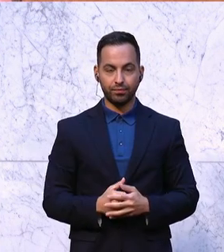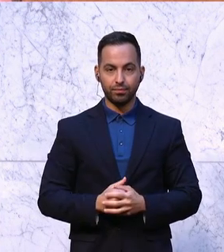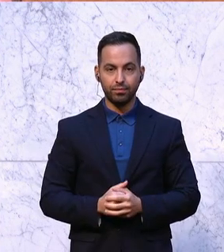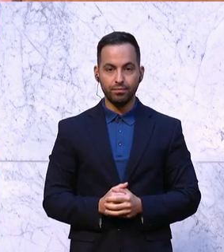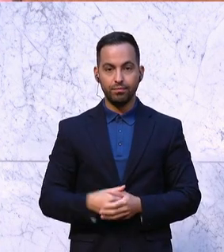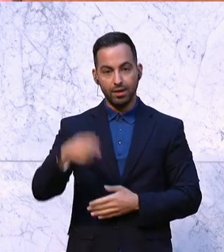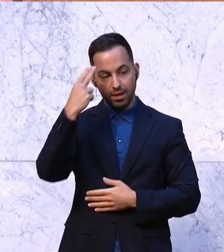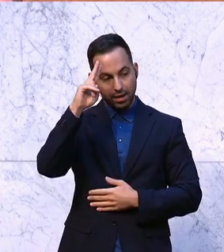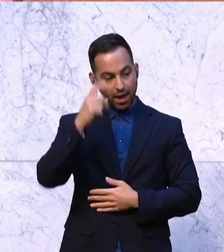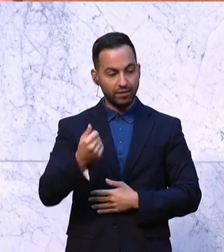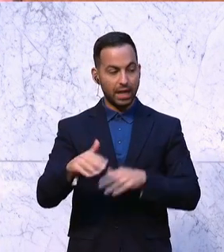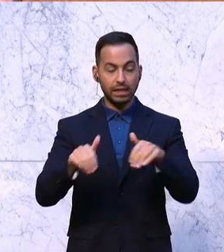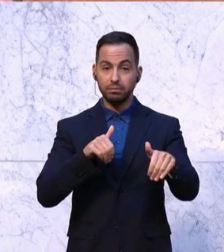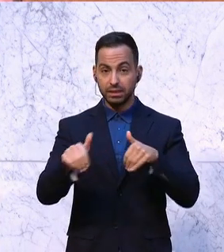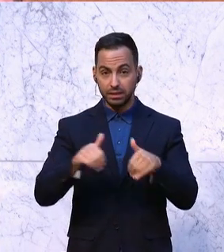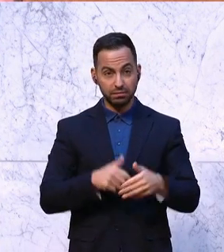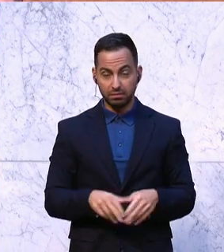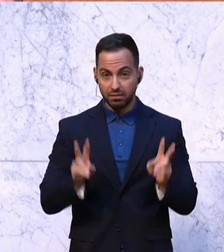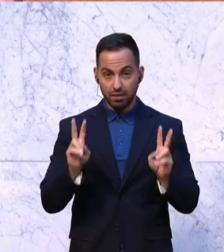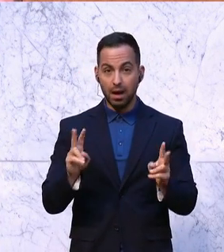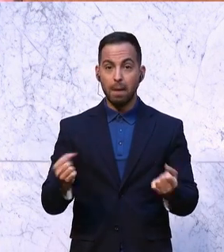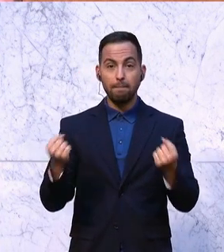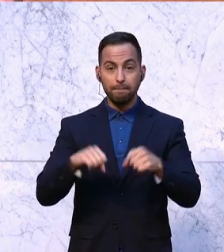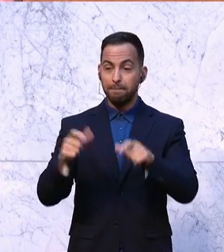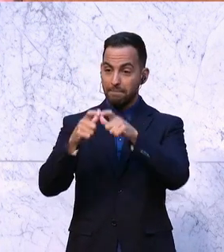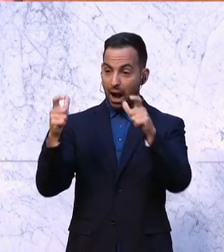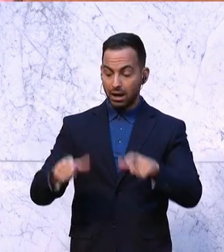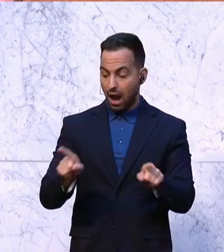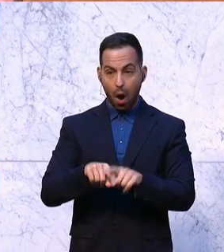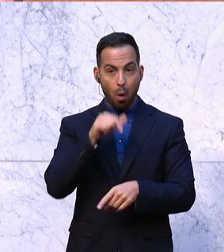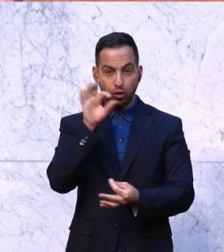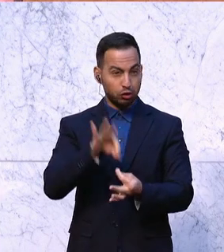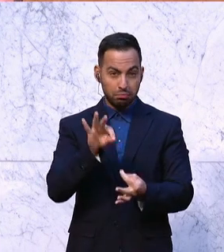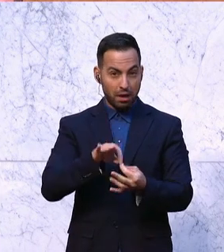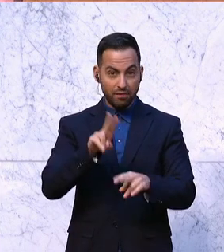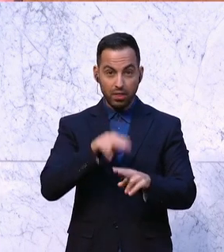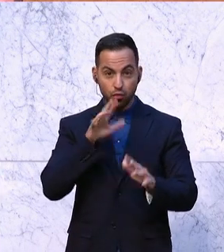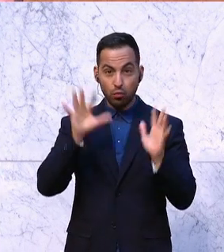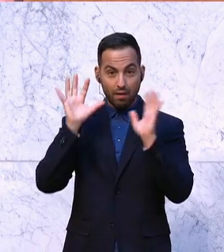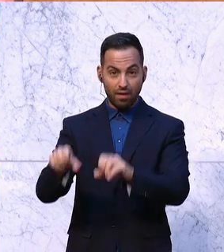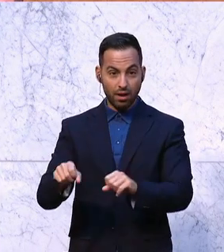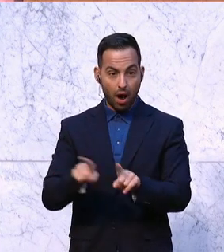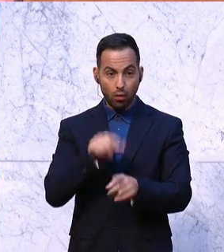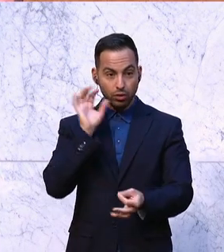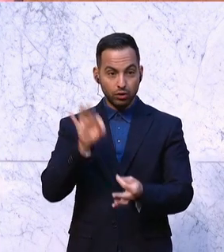Herr Finanzminister, eine Bank erspart sich auch nichts, wenn sie nicht überfallen wird.